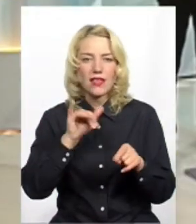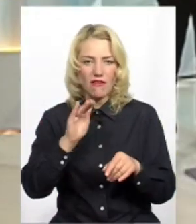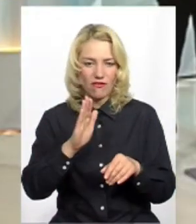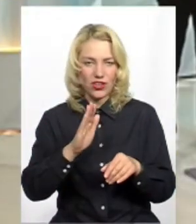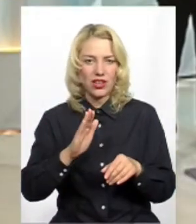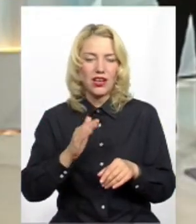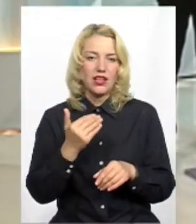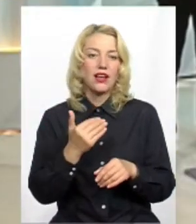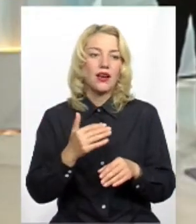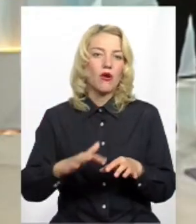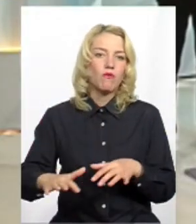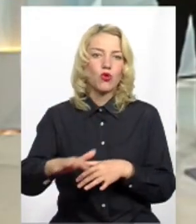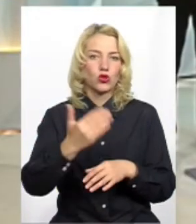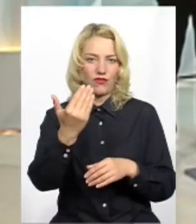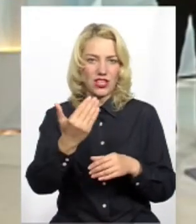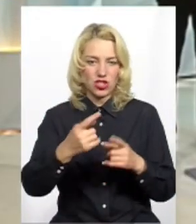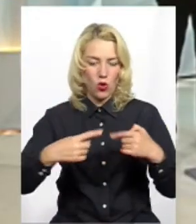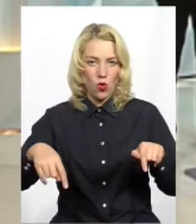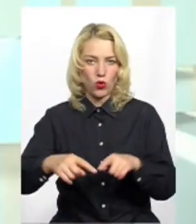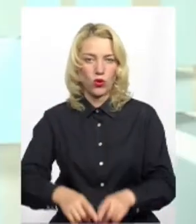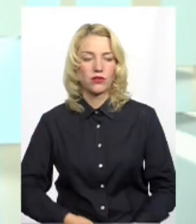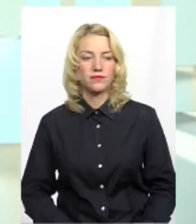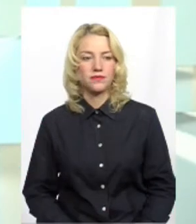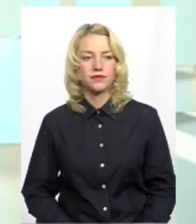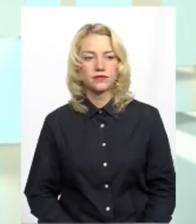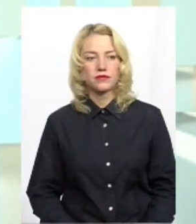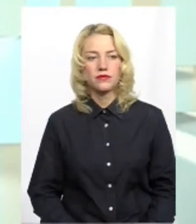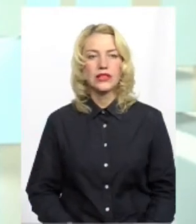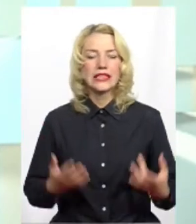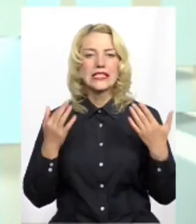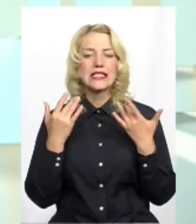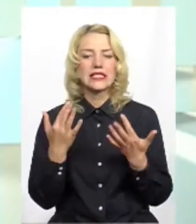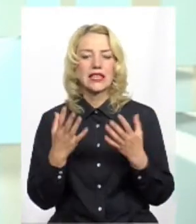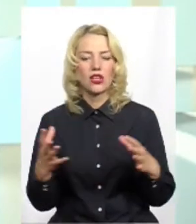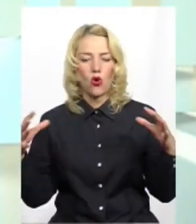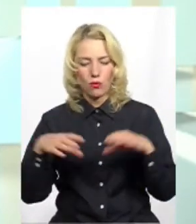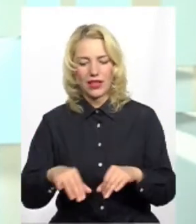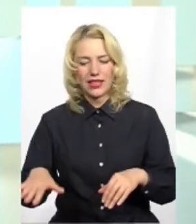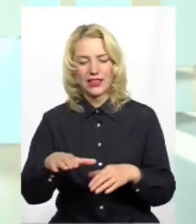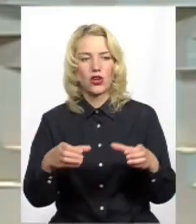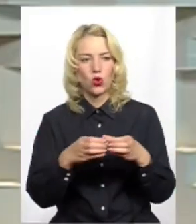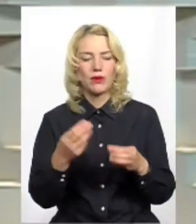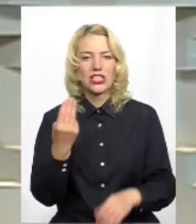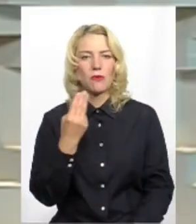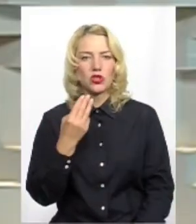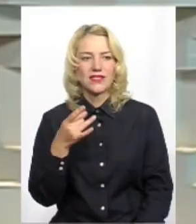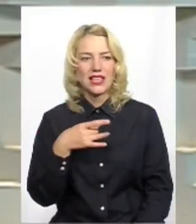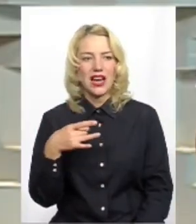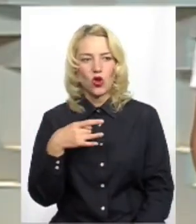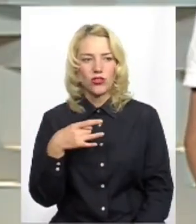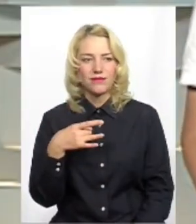прошу дуже лаконічно відповідати, буквально короткими реченнями оби словами. Отож, скільки об'єднаних царгромад у Шепетівському районі?